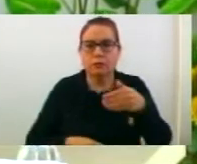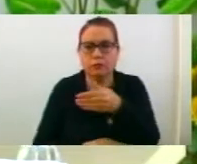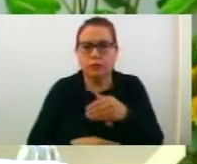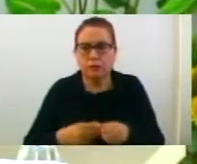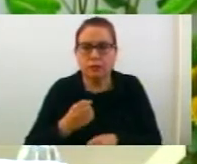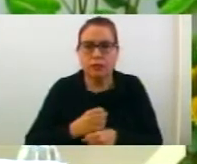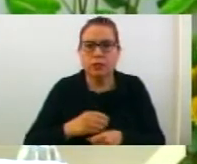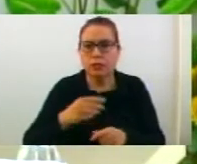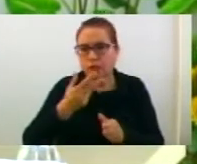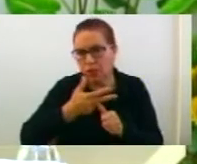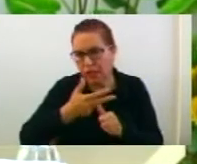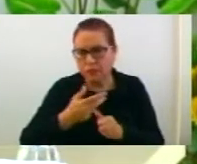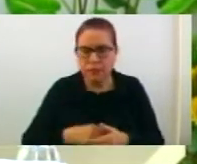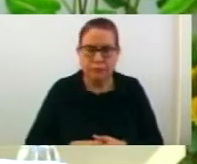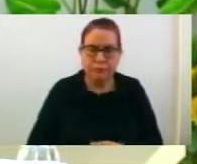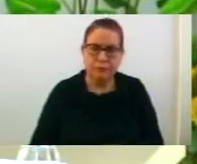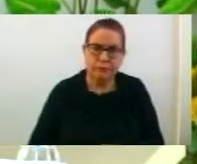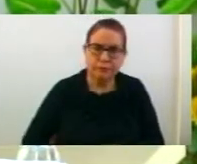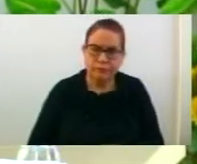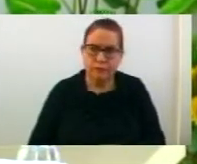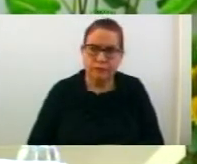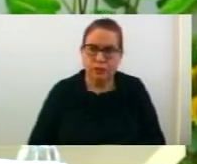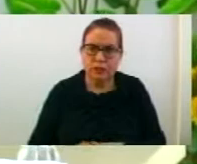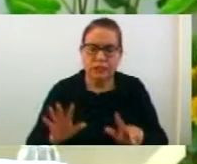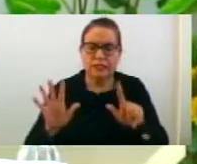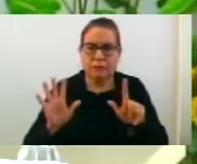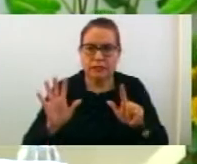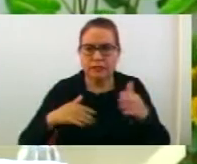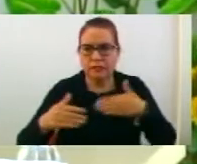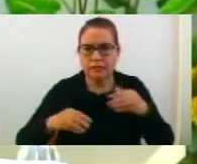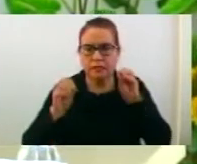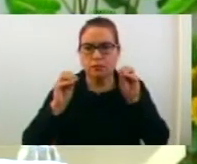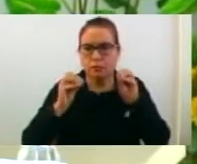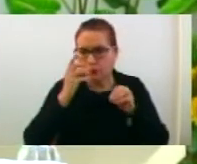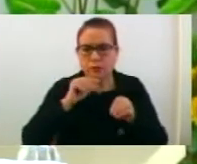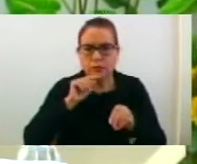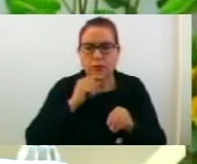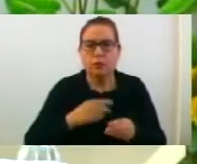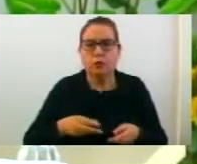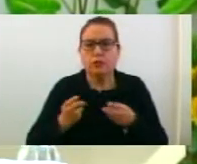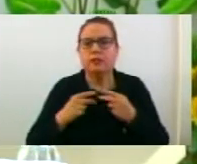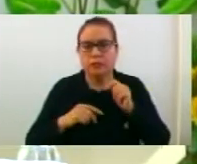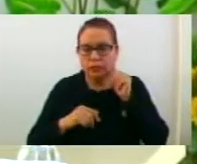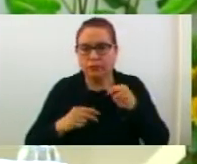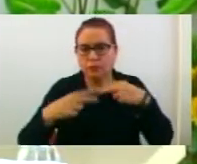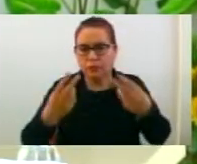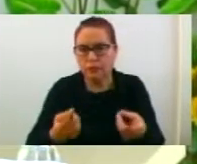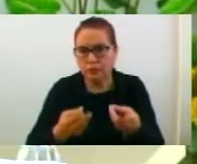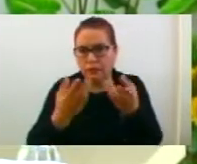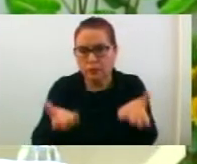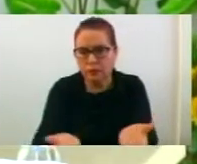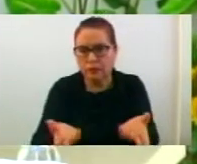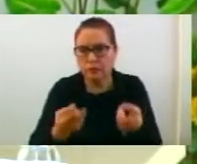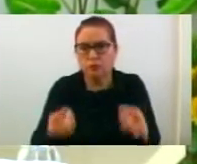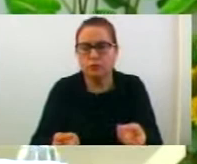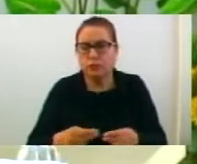на Стрецата за явно информиране. За седмата седмица на Совет на Община Струмица го предългам дневният ред, що ви е доставен